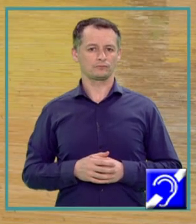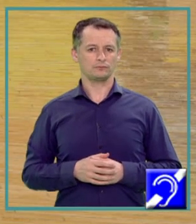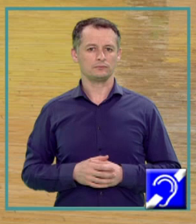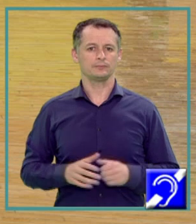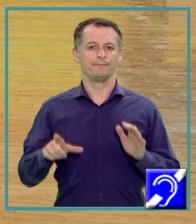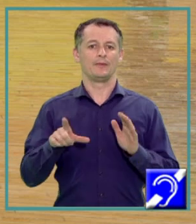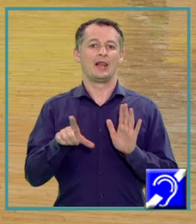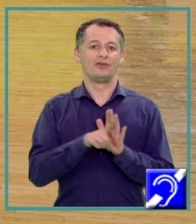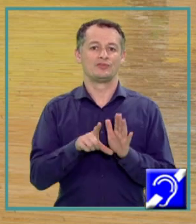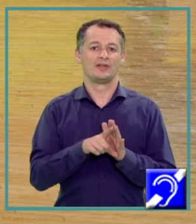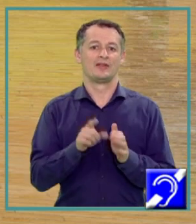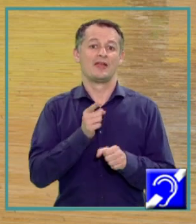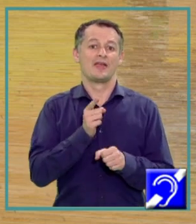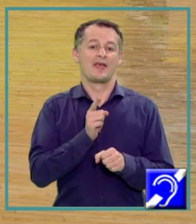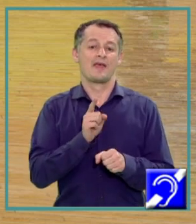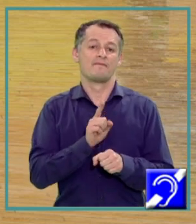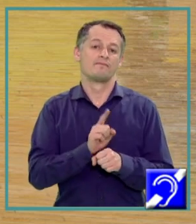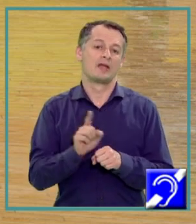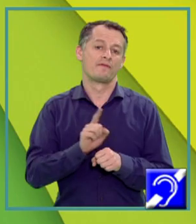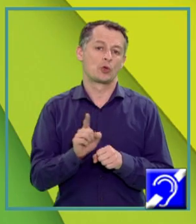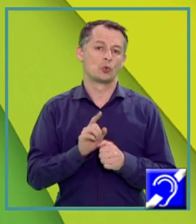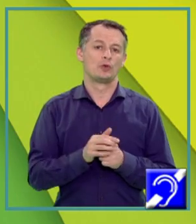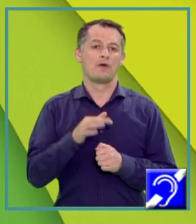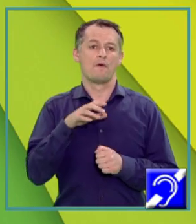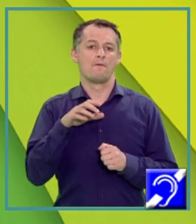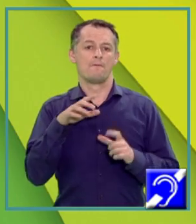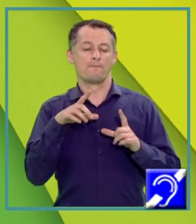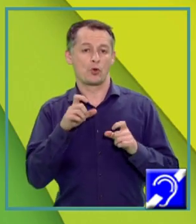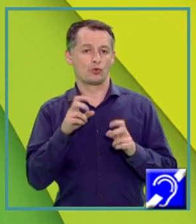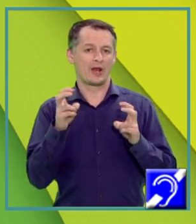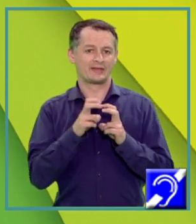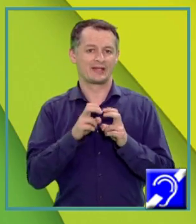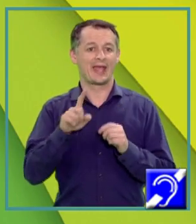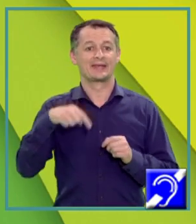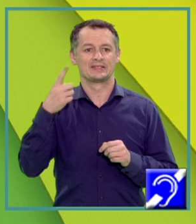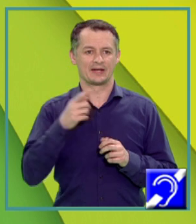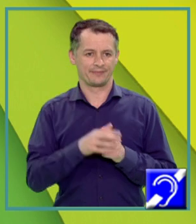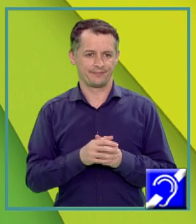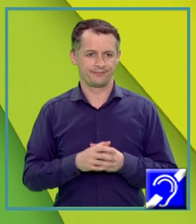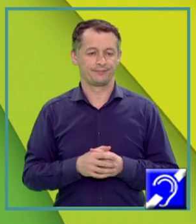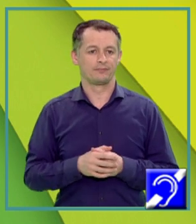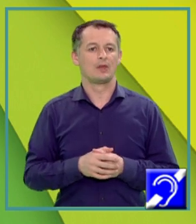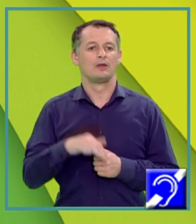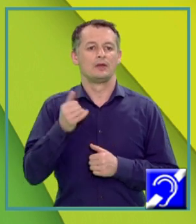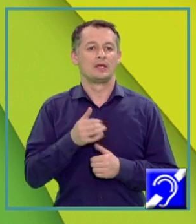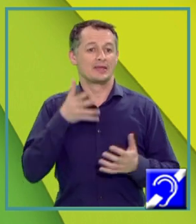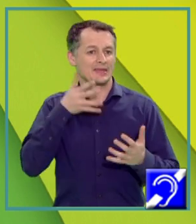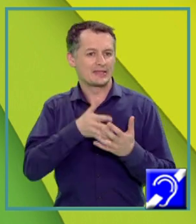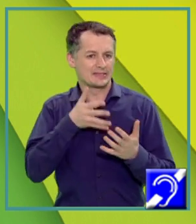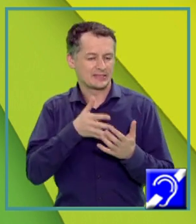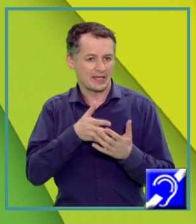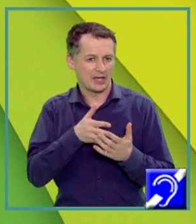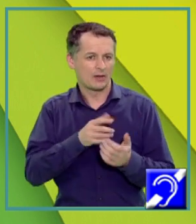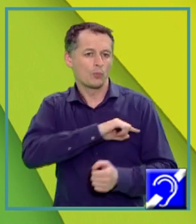vă reamintesc, spune că intensitatea curentului fotoelectric de saturație este